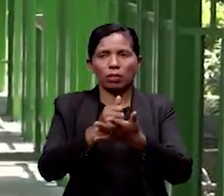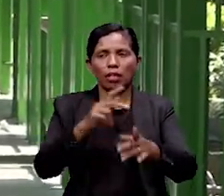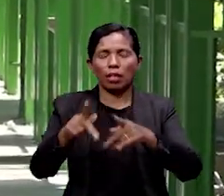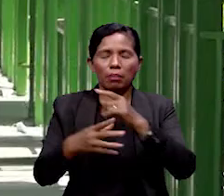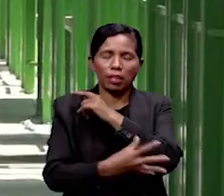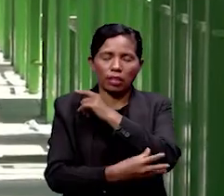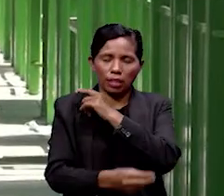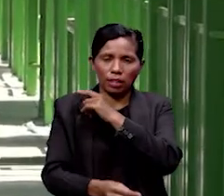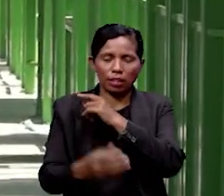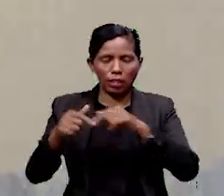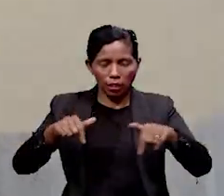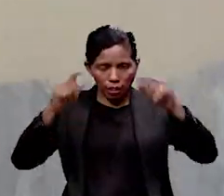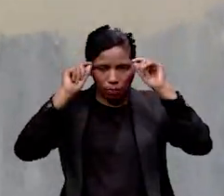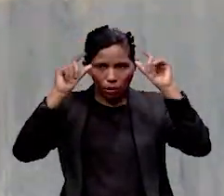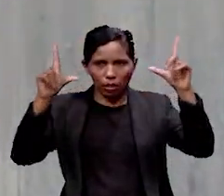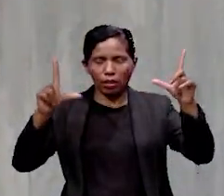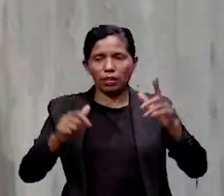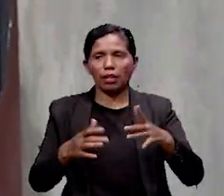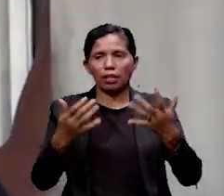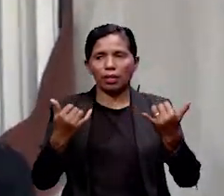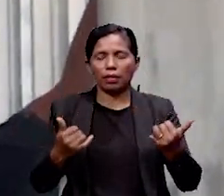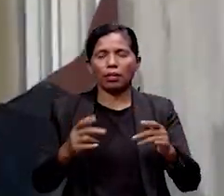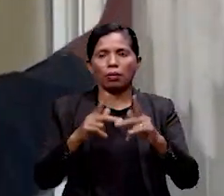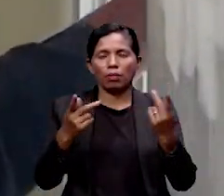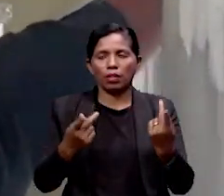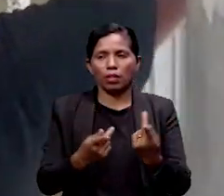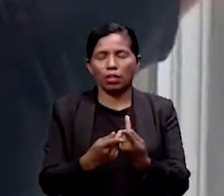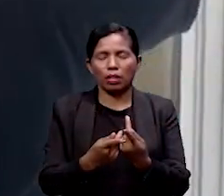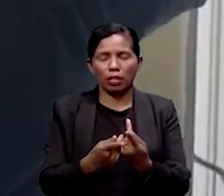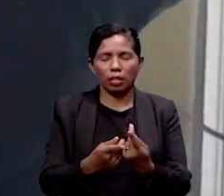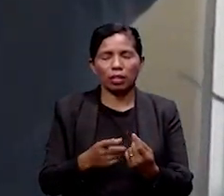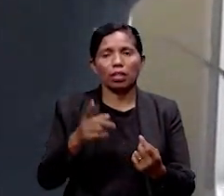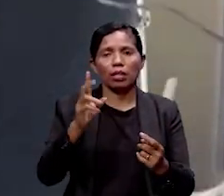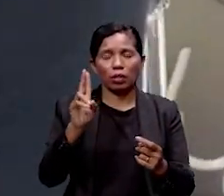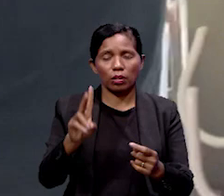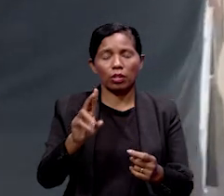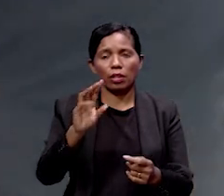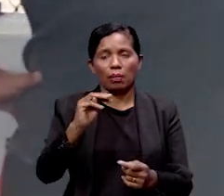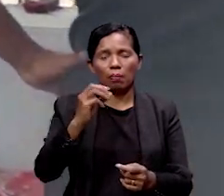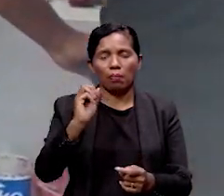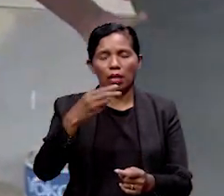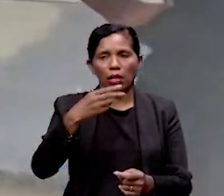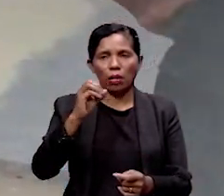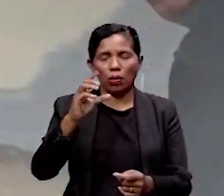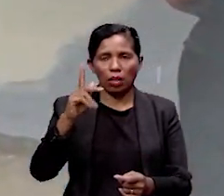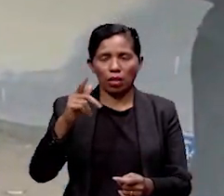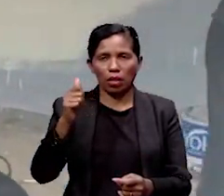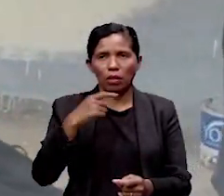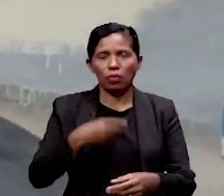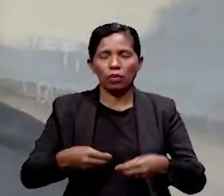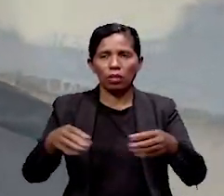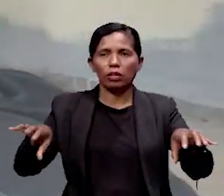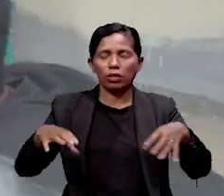bitlaek balun iha Timor-Leste. Dadaung ne Kompanya Rudal 7984 nebe lidera husimahokane foona